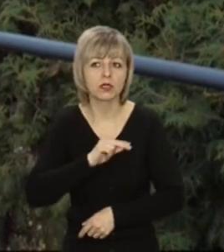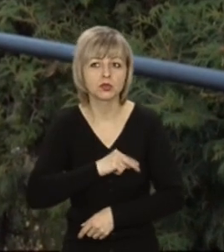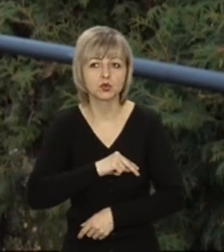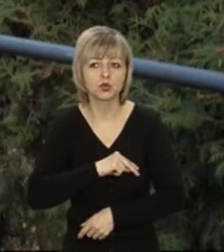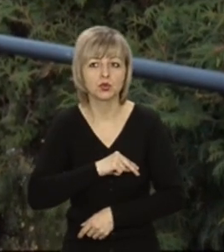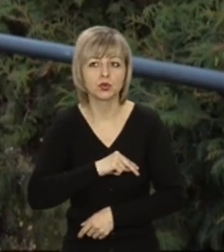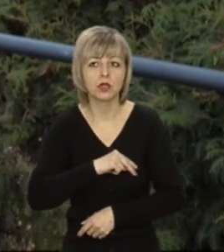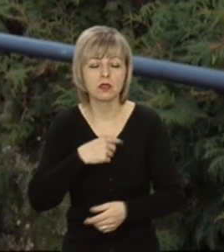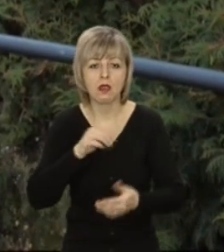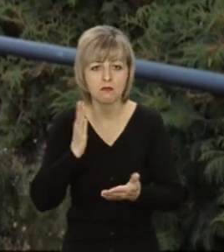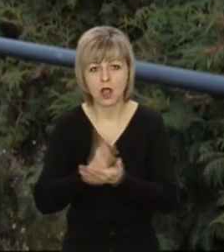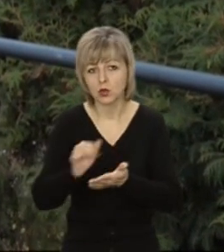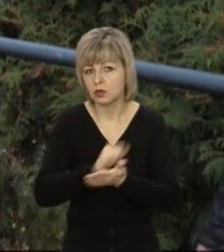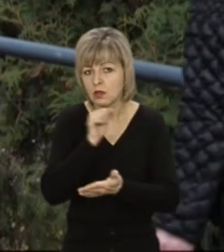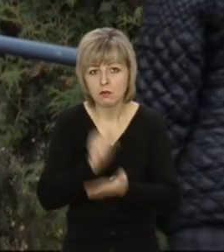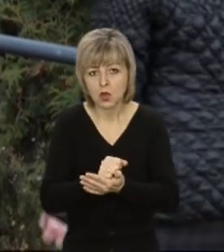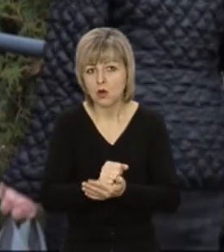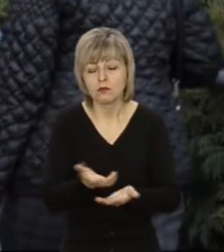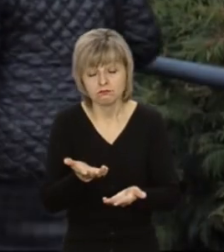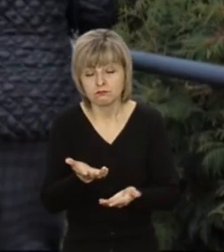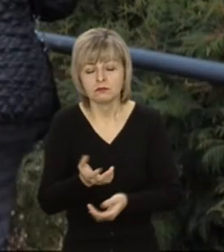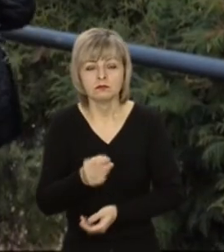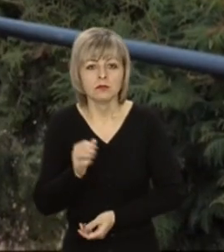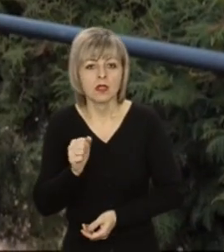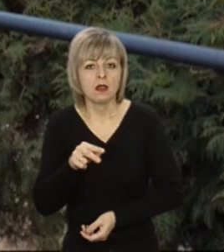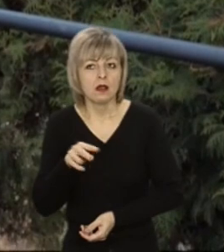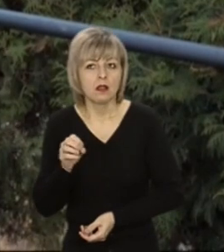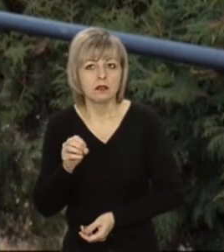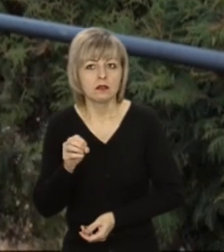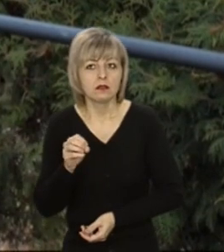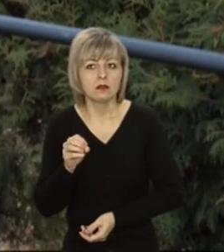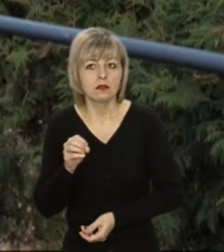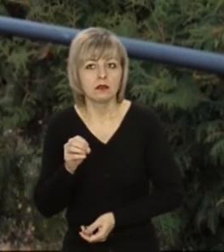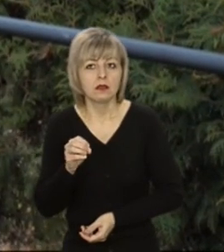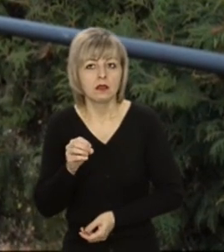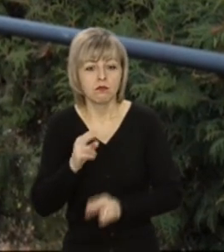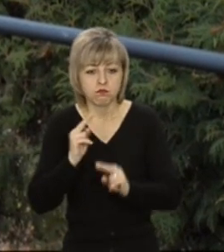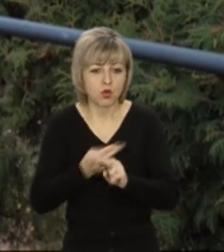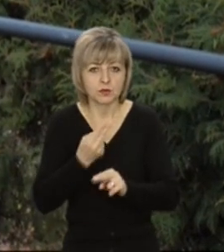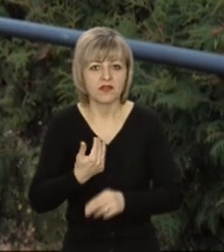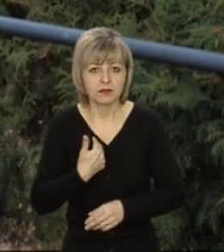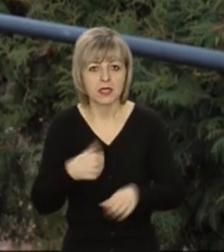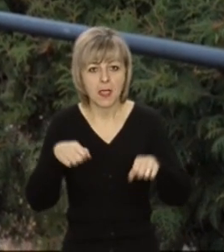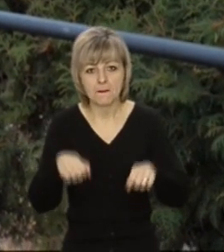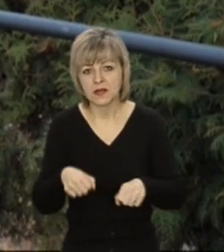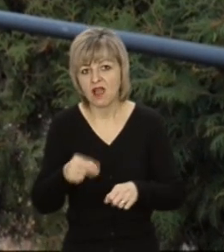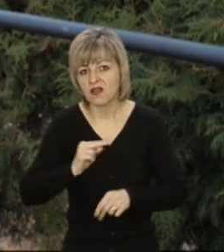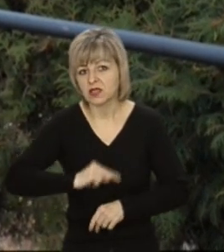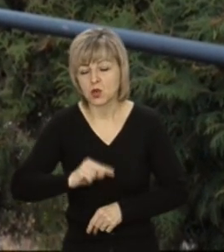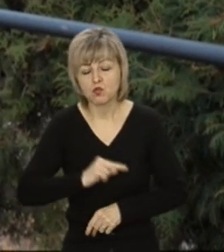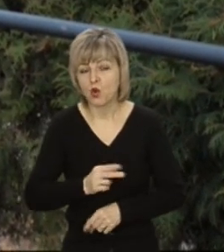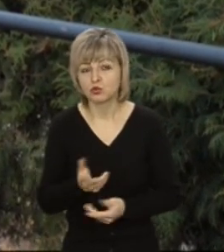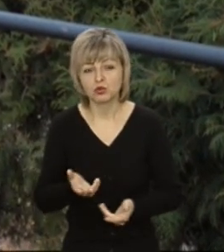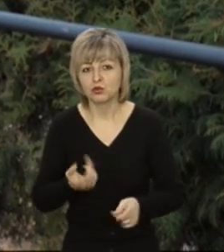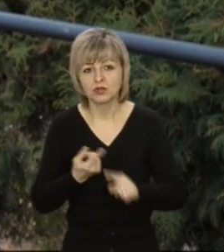дипломований спеціаліст, але позбавляти мене права на роботу –